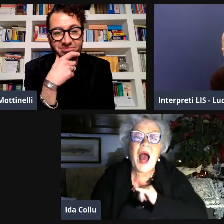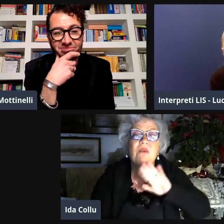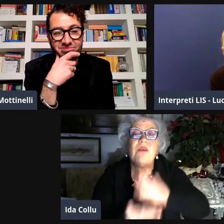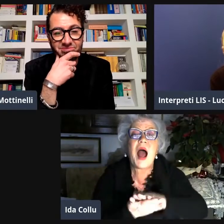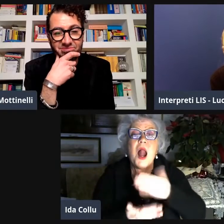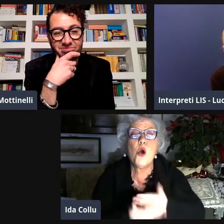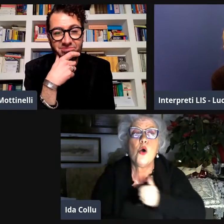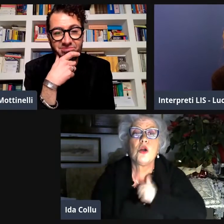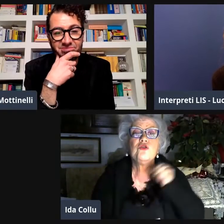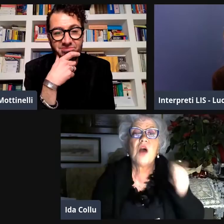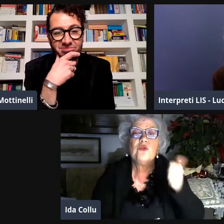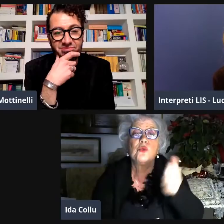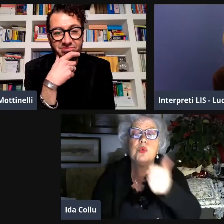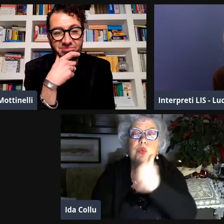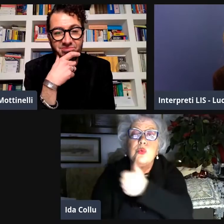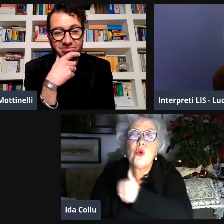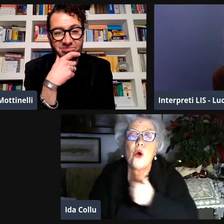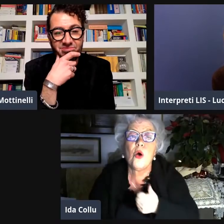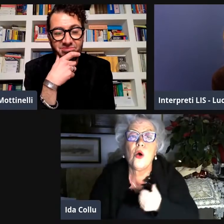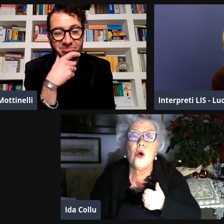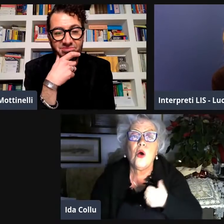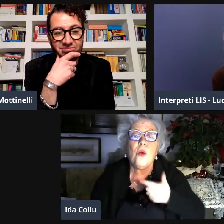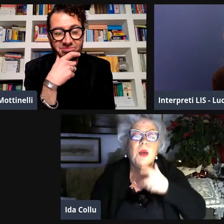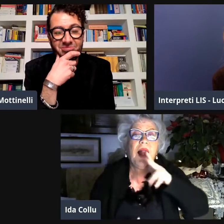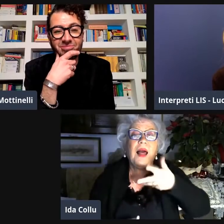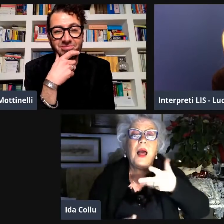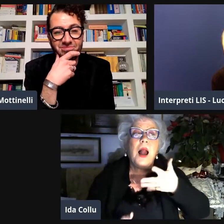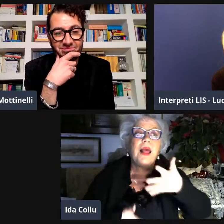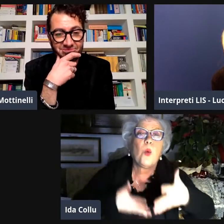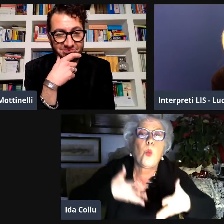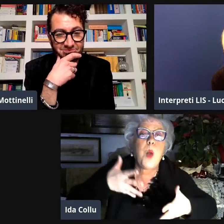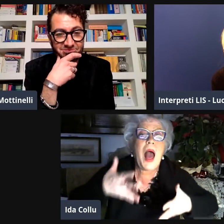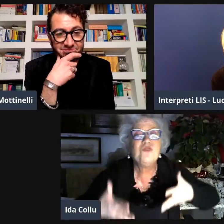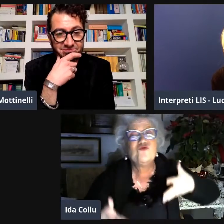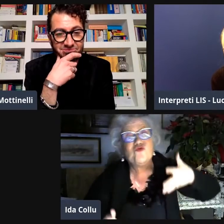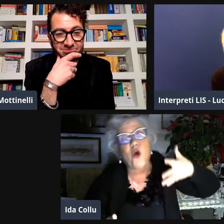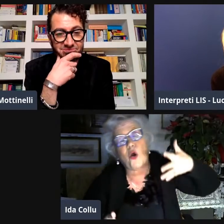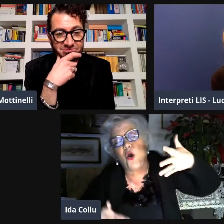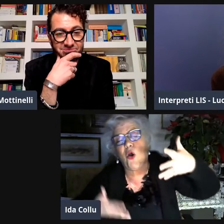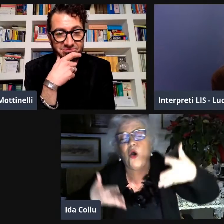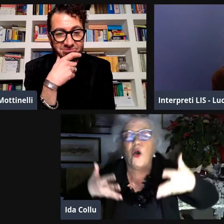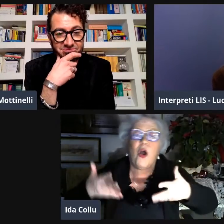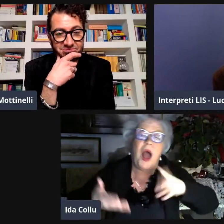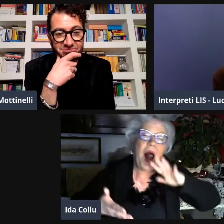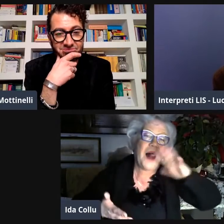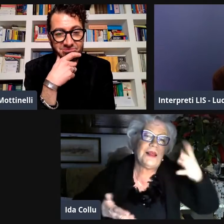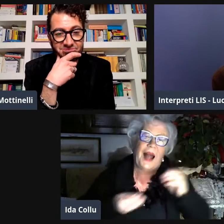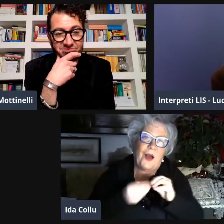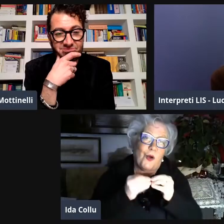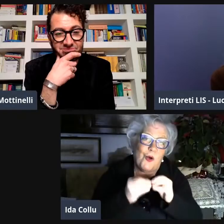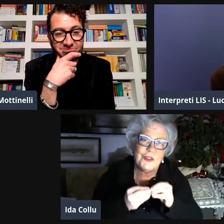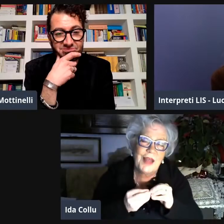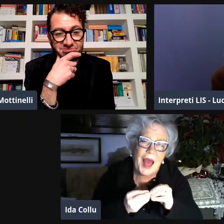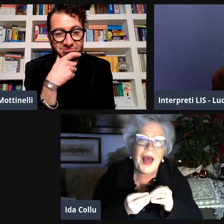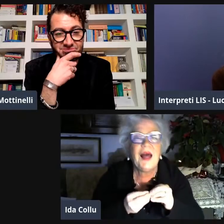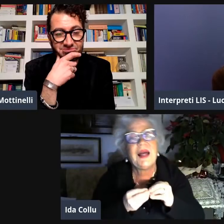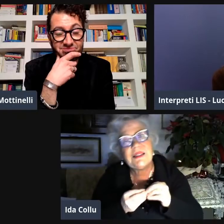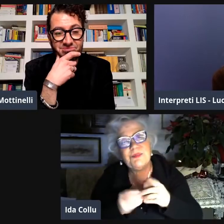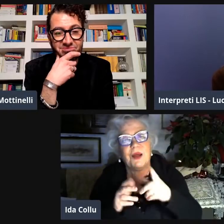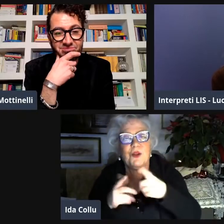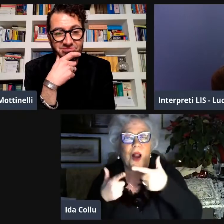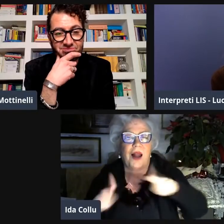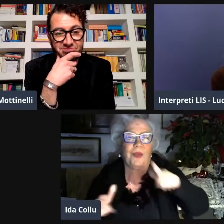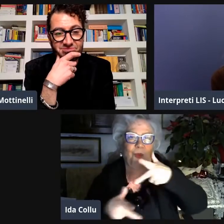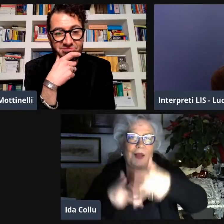dimostrando l'identità il valore di ognuno e perché non non è un